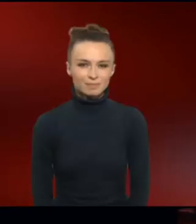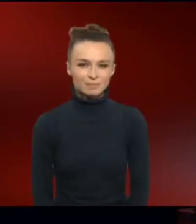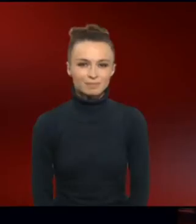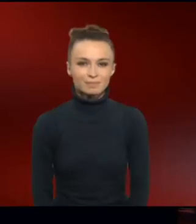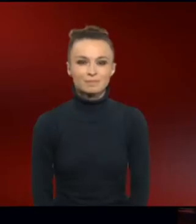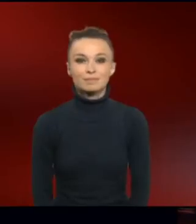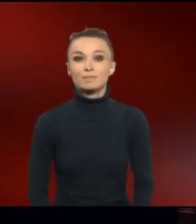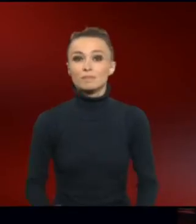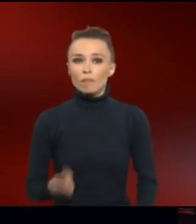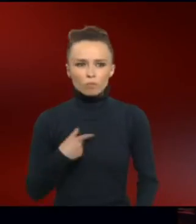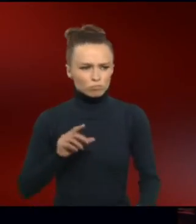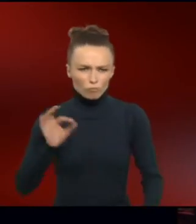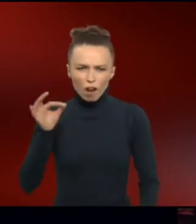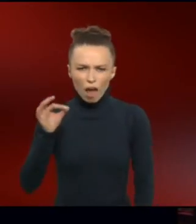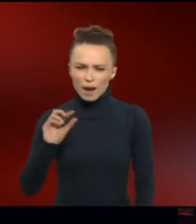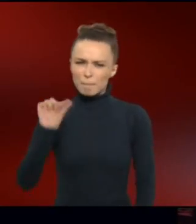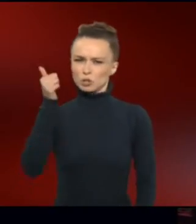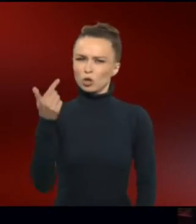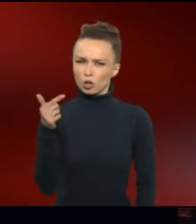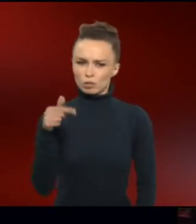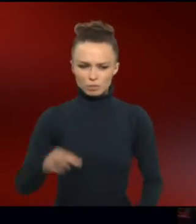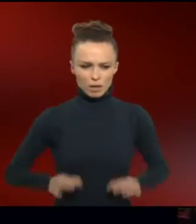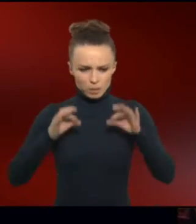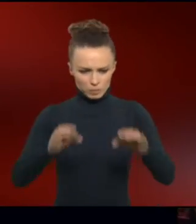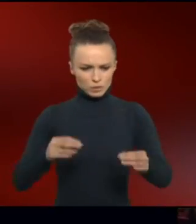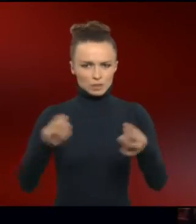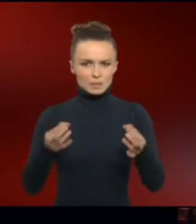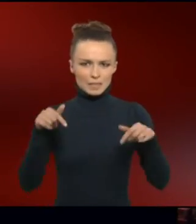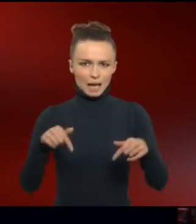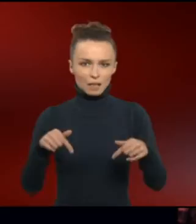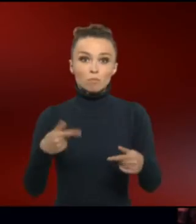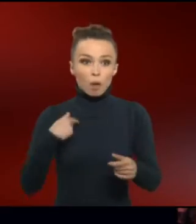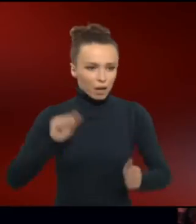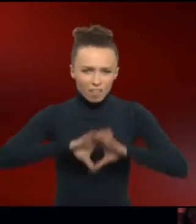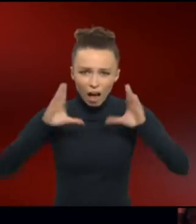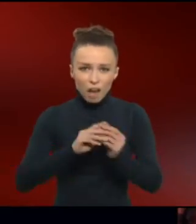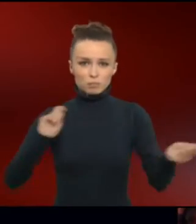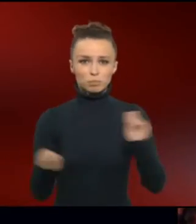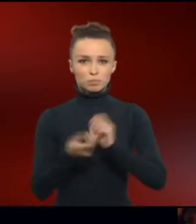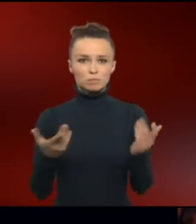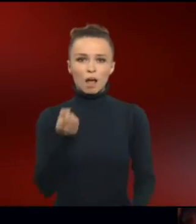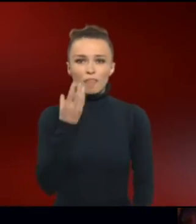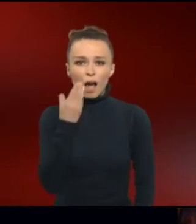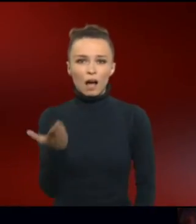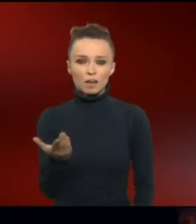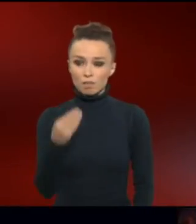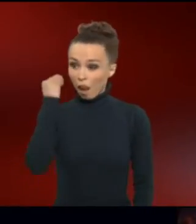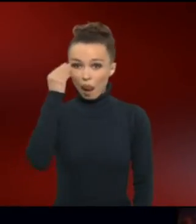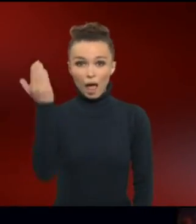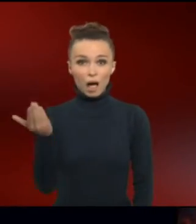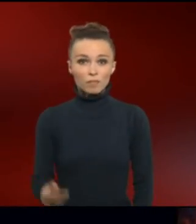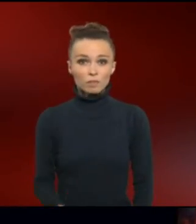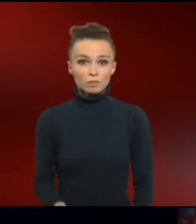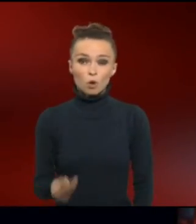Es ist nur eine kleine Besonderheit im Erbgut und doch kann sie alles verändern. Den Alltag, das Lernen,